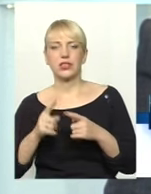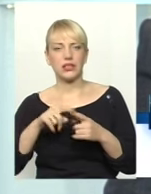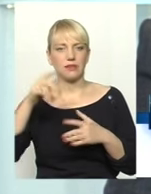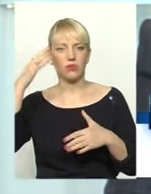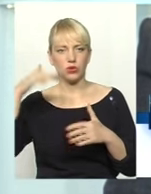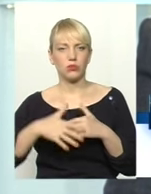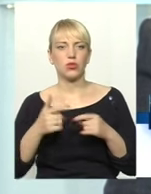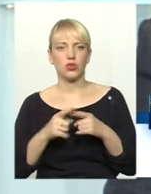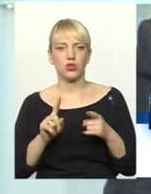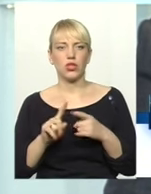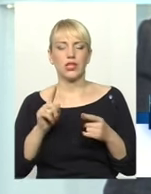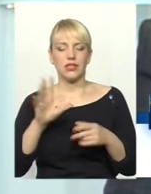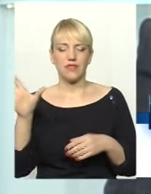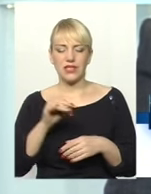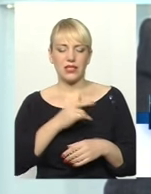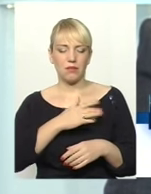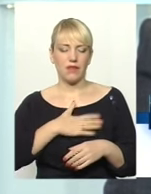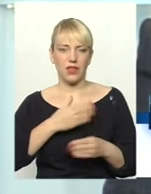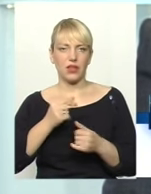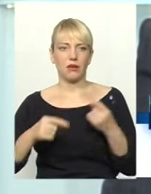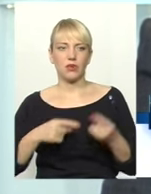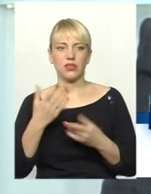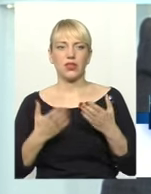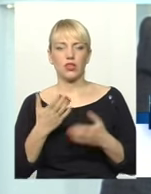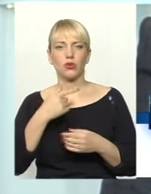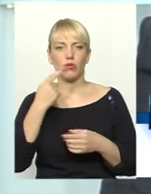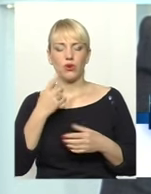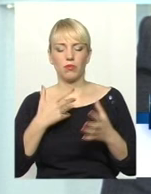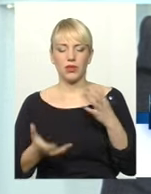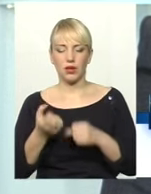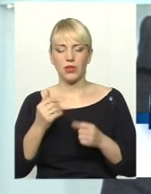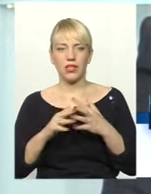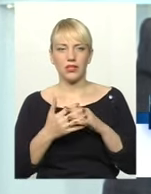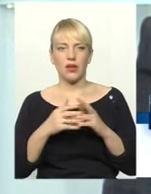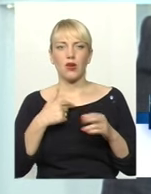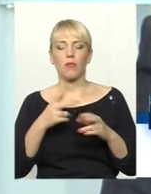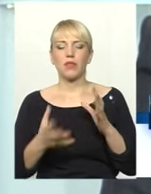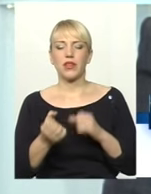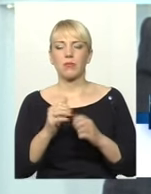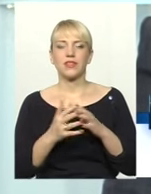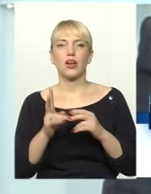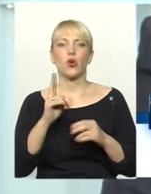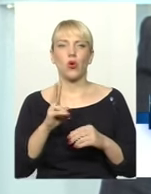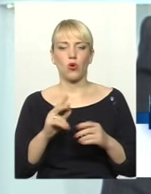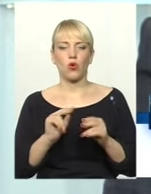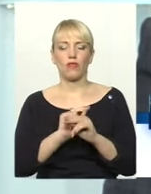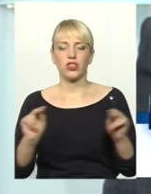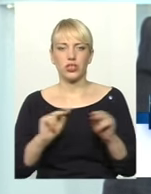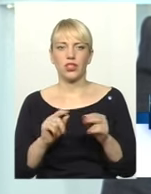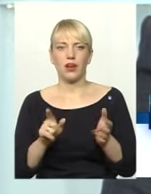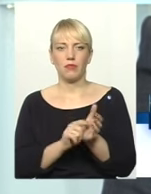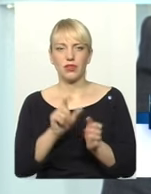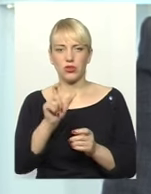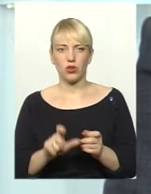абсолютно сьогодні приватний бізнес. Ми повинні говорити, якщо ми піддержуємо на селі, то ціливих. Кого ми піддержуємо? Вчителя, пенсіонера,